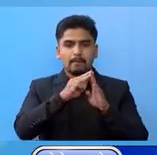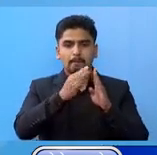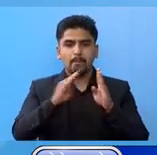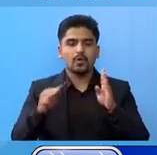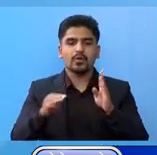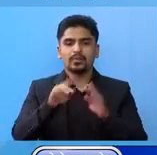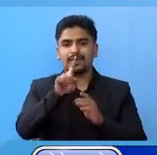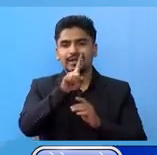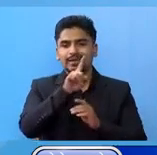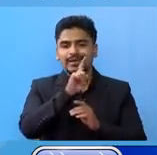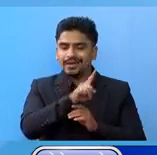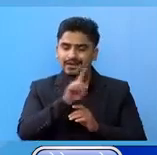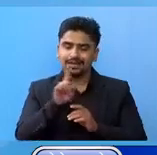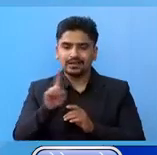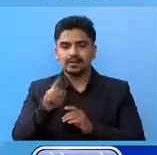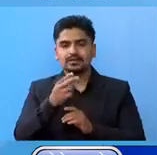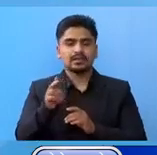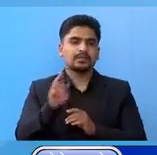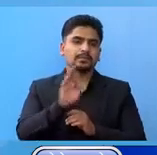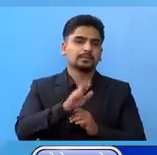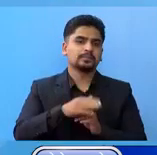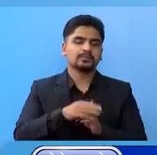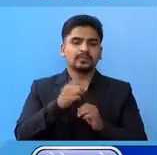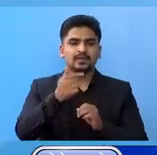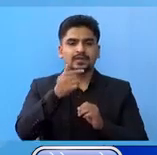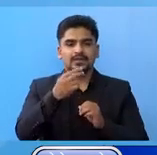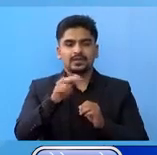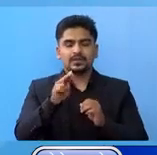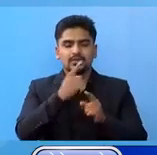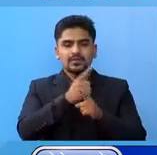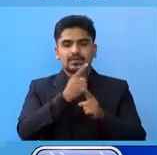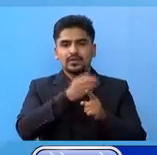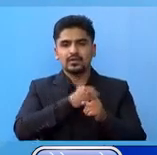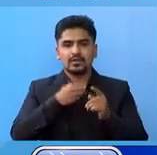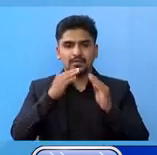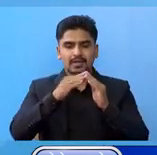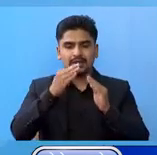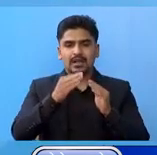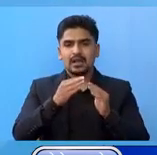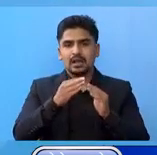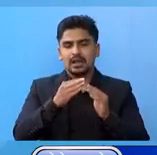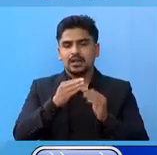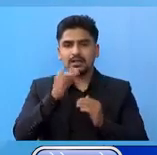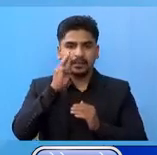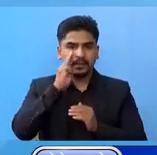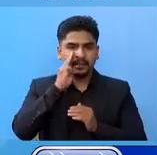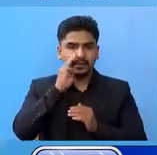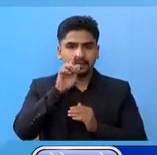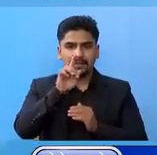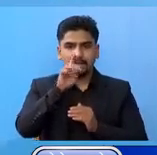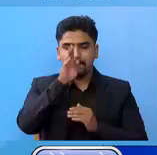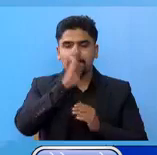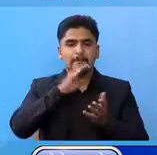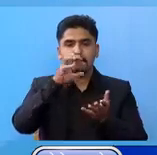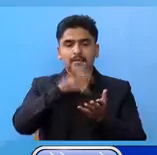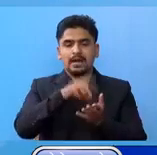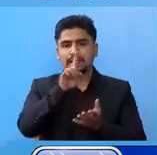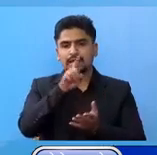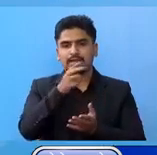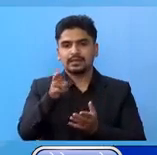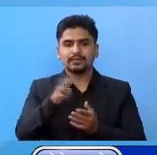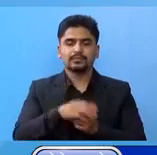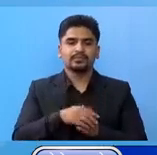एक एक जना हुनुँँछा। तिर्वन विश्विद्धाले सिच्छन अस्पताल महराजगन प्रयोक्साला मां का एक जना